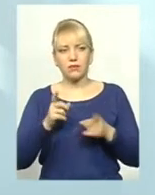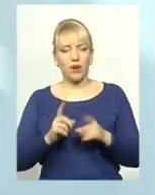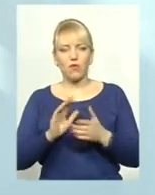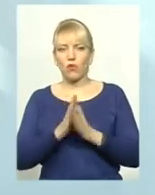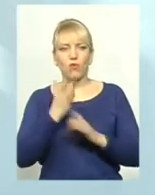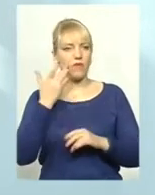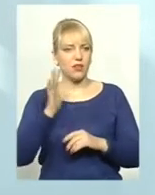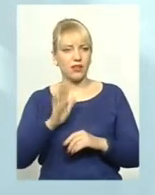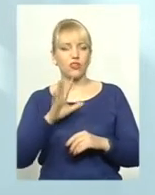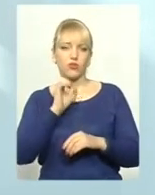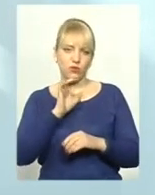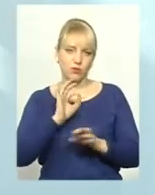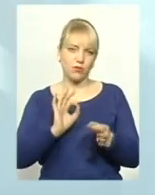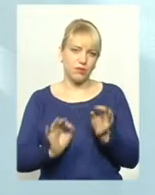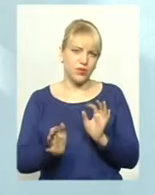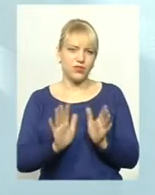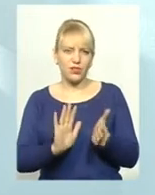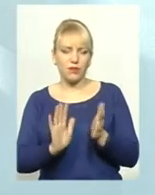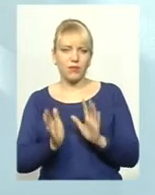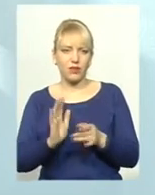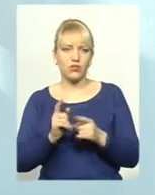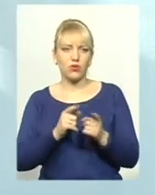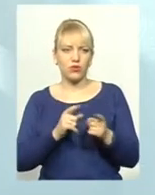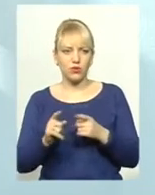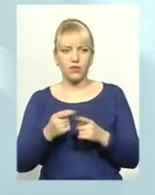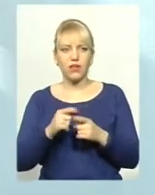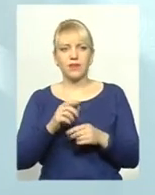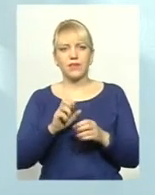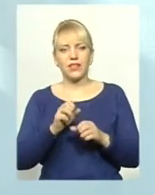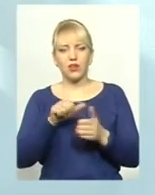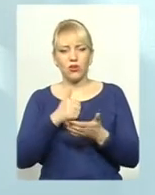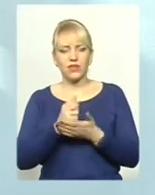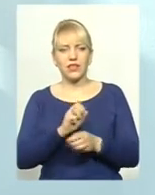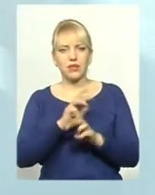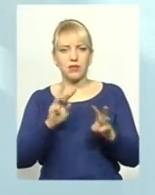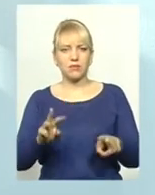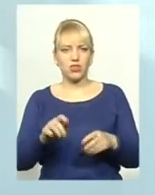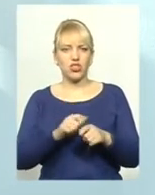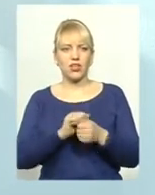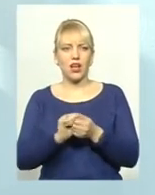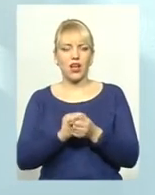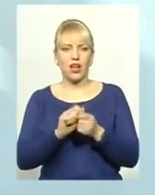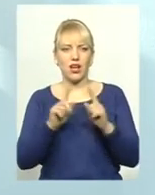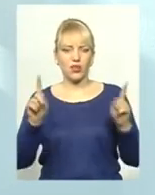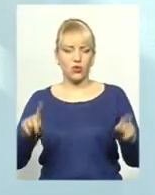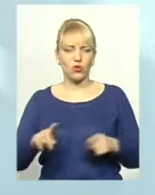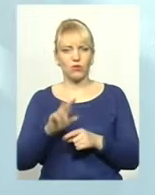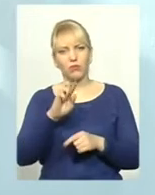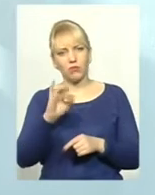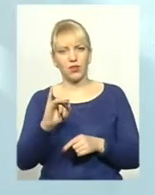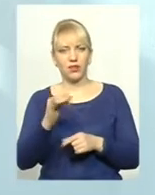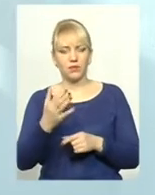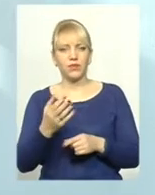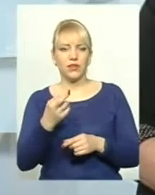легких. Але собаки більш-менш на зиму готові, якби наші тільки забезпечили картоном, постійно підвозили, то в принципі ми б були...